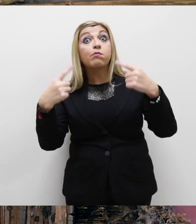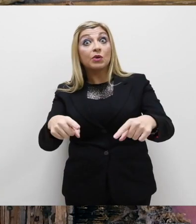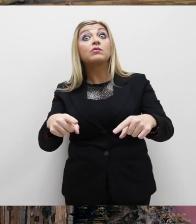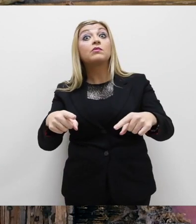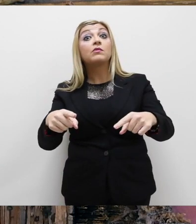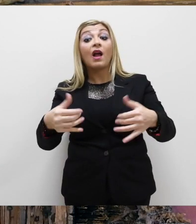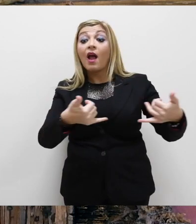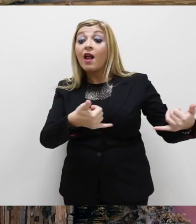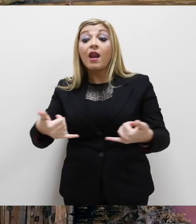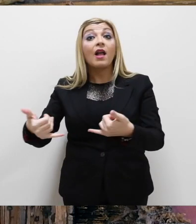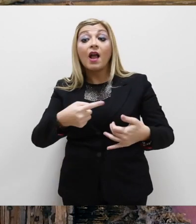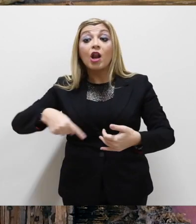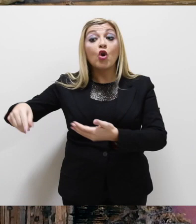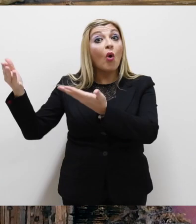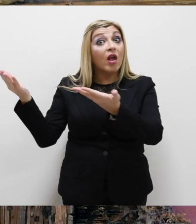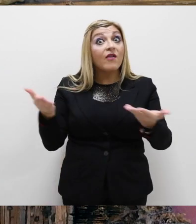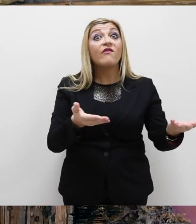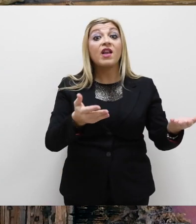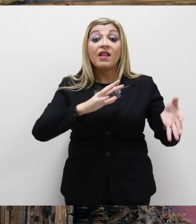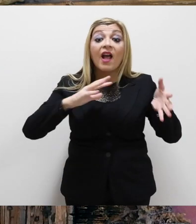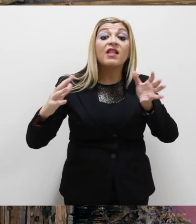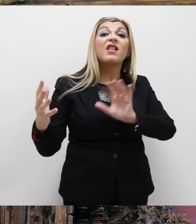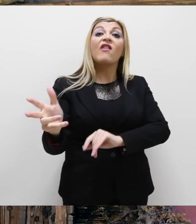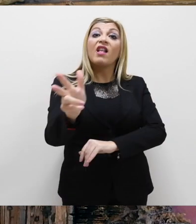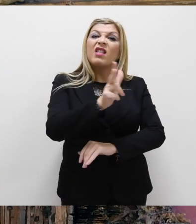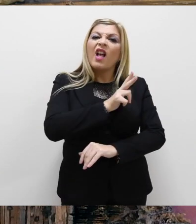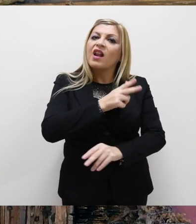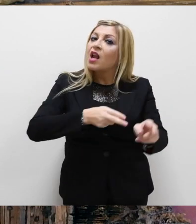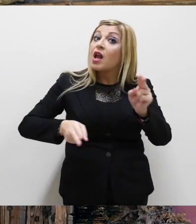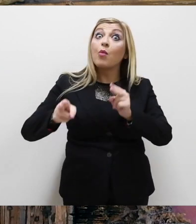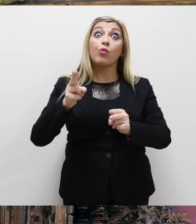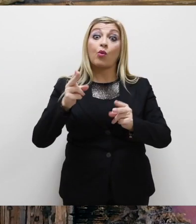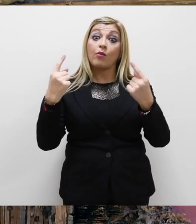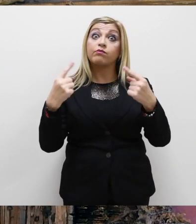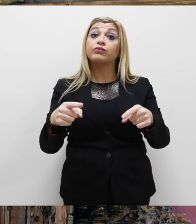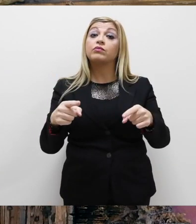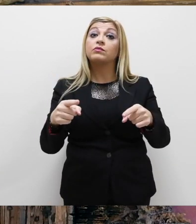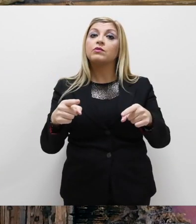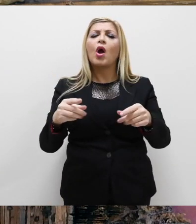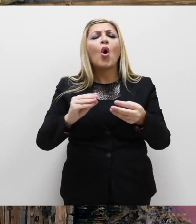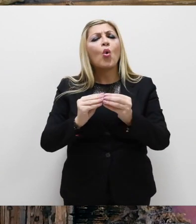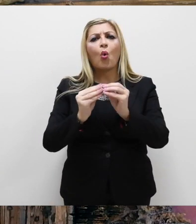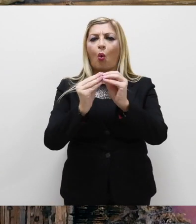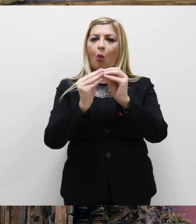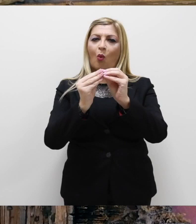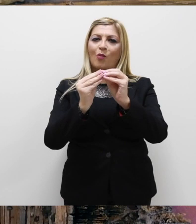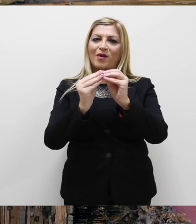tutto ciò in una parola di cui il Natale ci invita invece ad arricchirci sempre di più. Come?